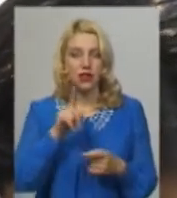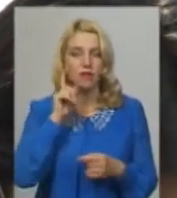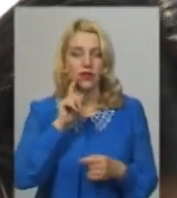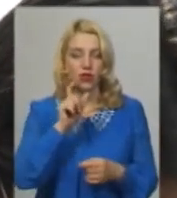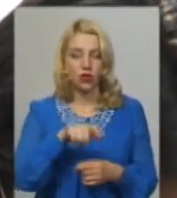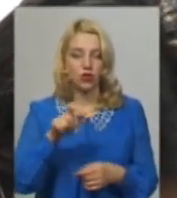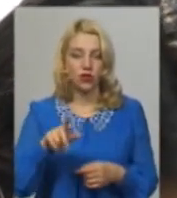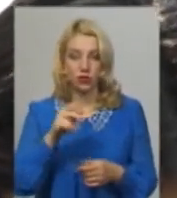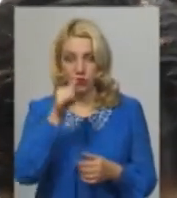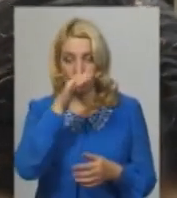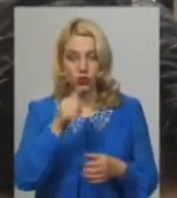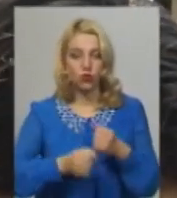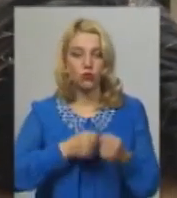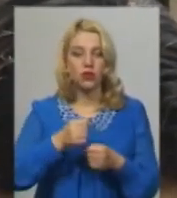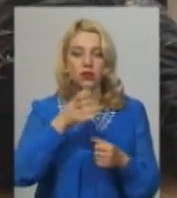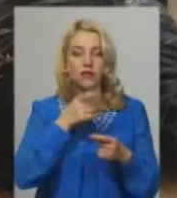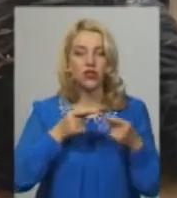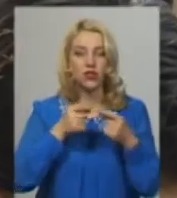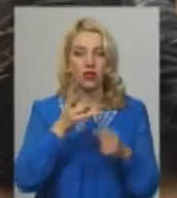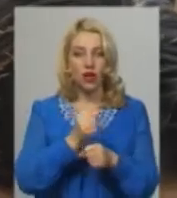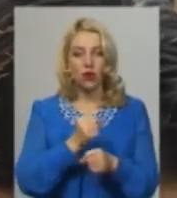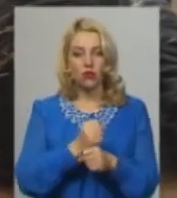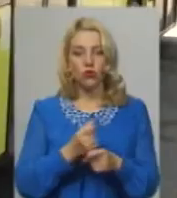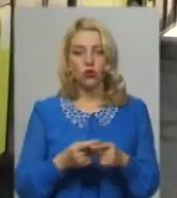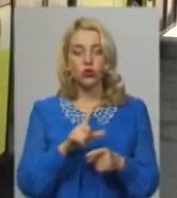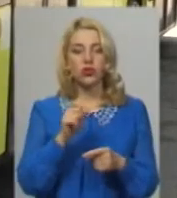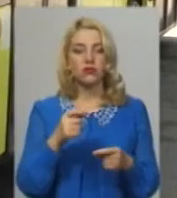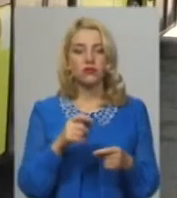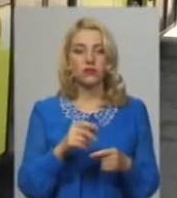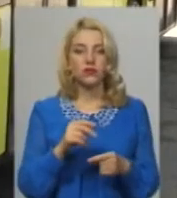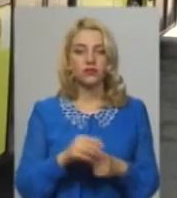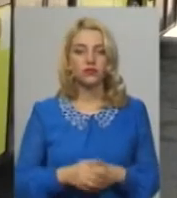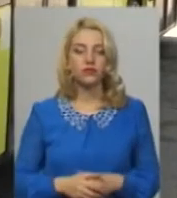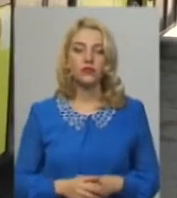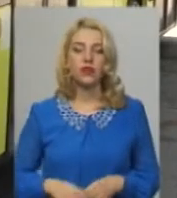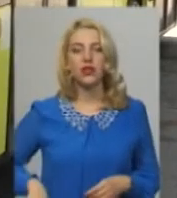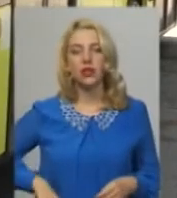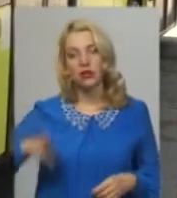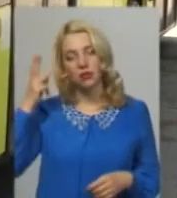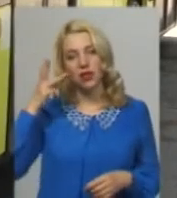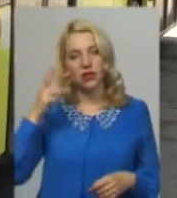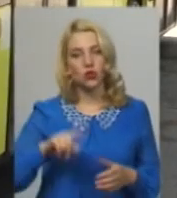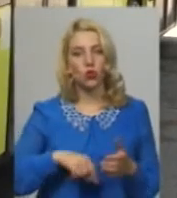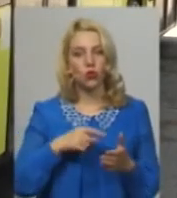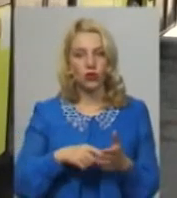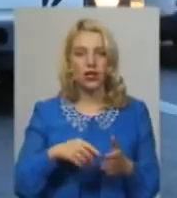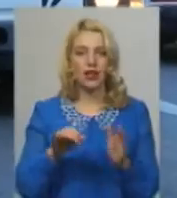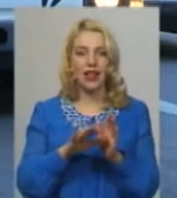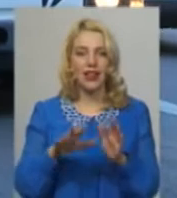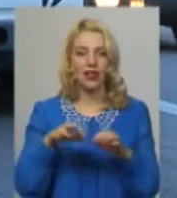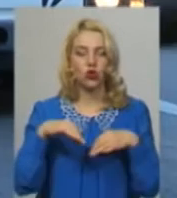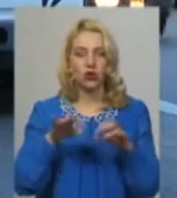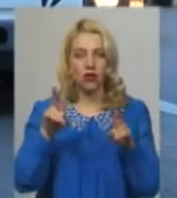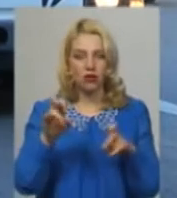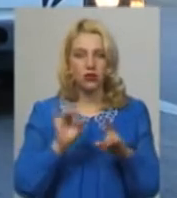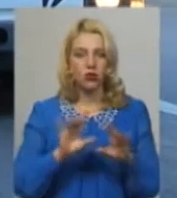людей, що вони не можуть добратися вовремя на роботу, за що таких, як я. Директор Хмельницького комунального підприємства «Електротранс» Віктор Павло Марчук